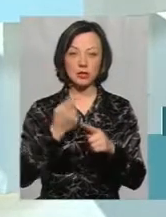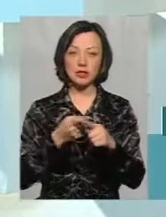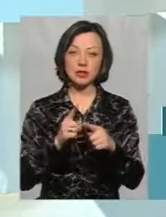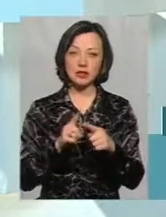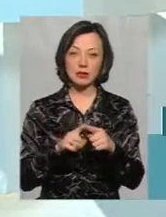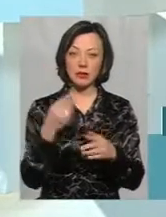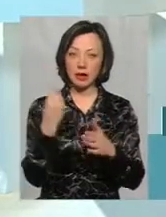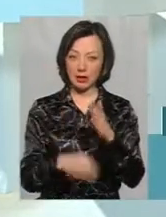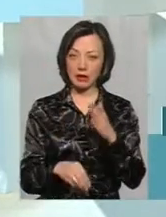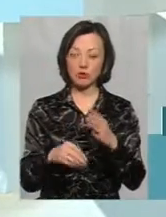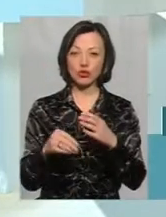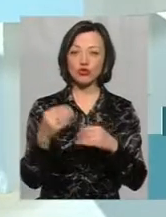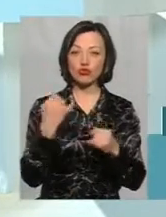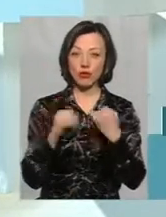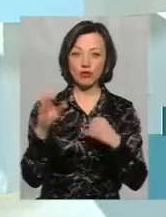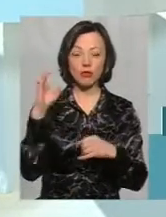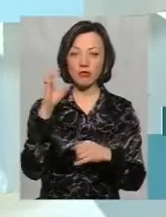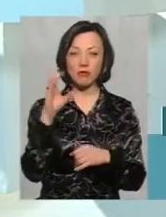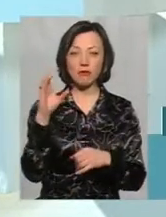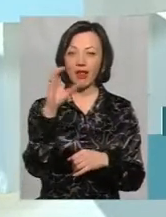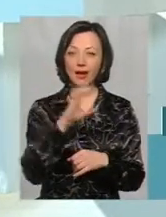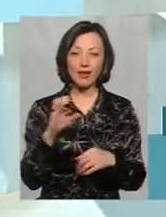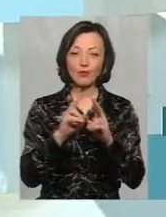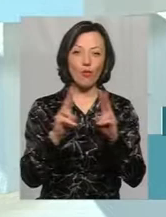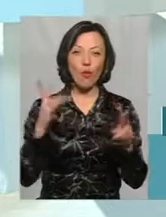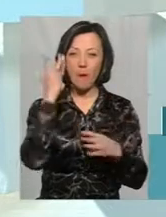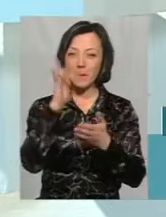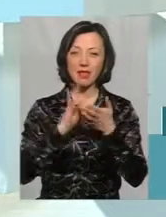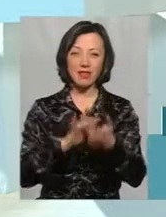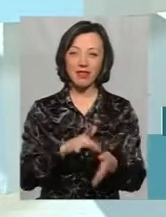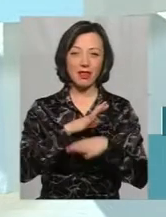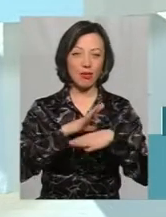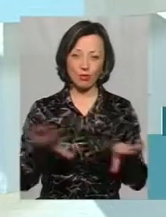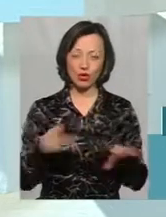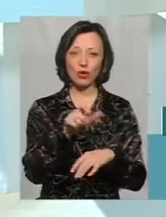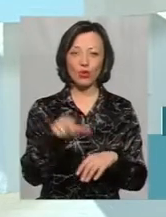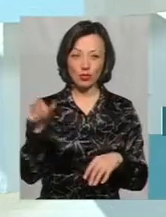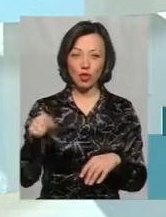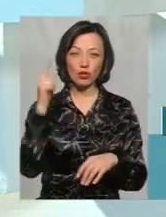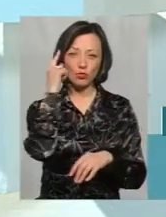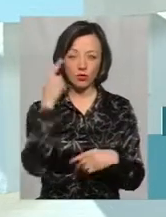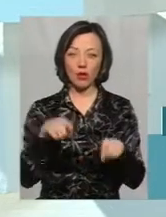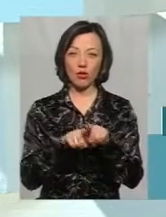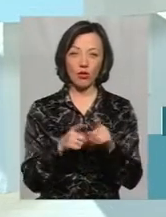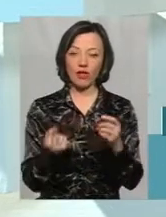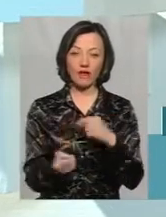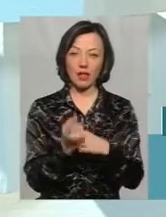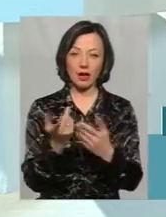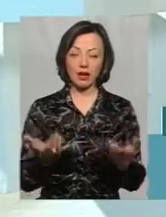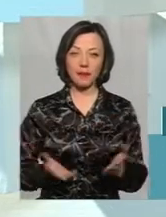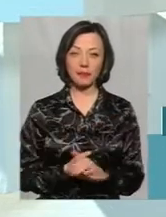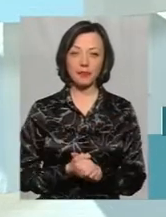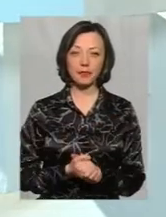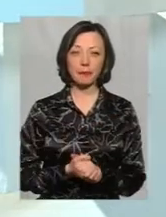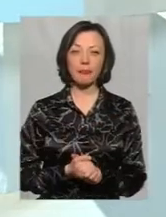принизивши жовто-блакитний, ні в кого такої мети. Я думаю, безсумніво, люди, які мислять, такого теж не виникає. Це